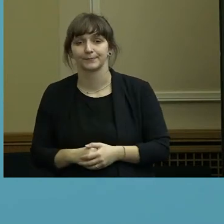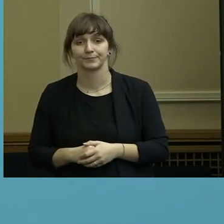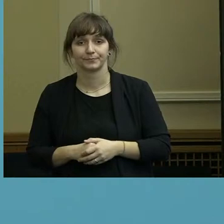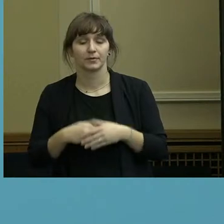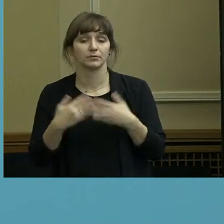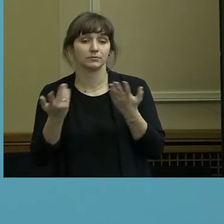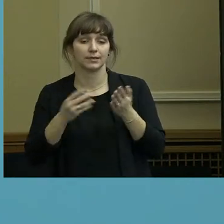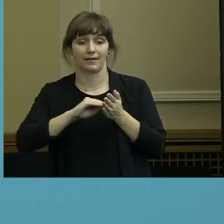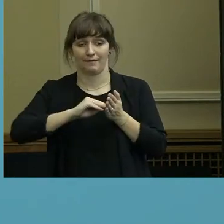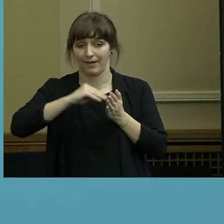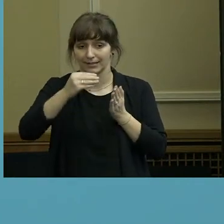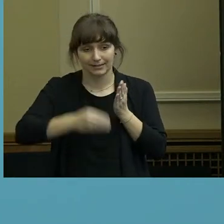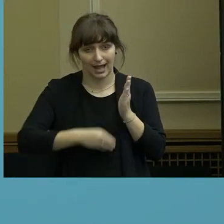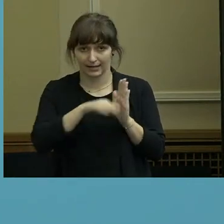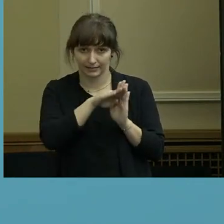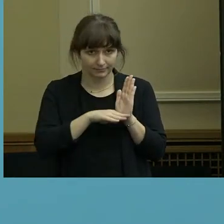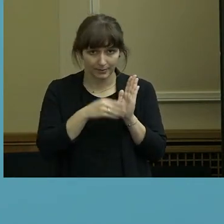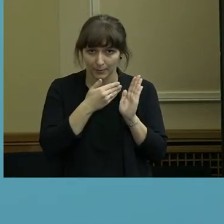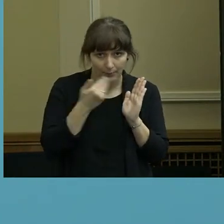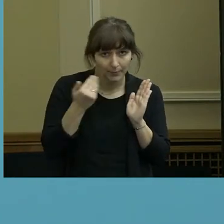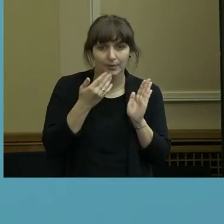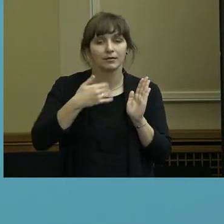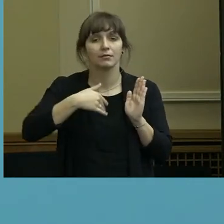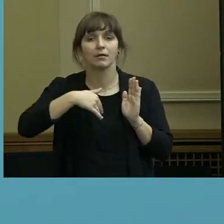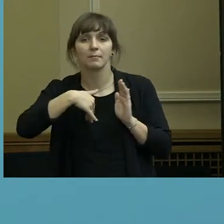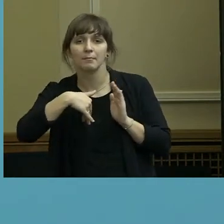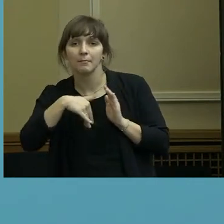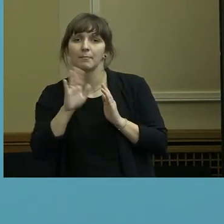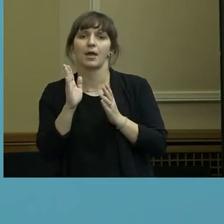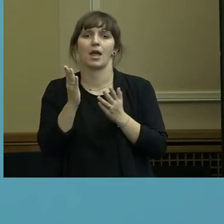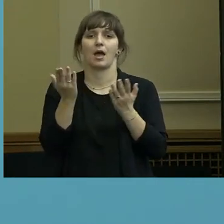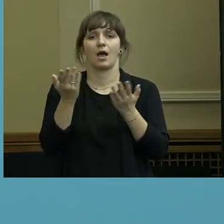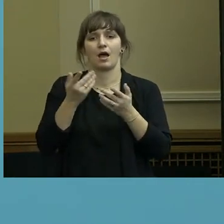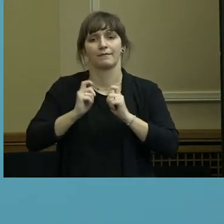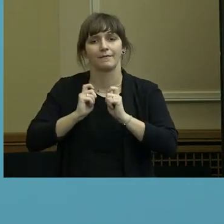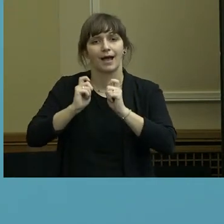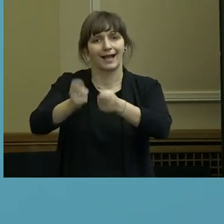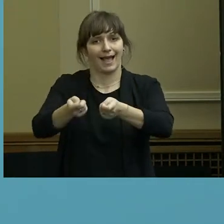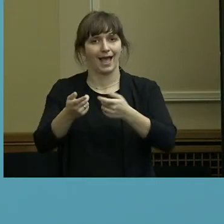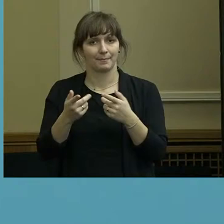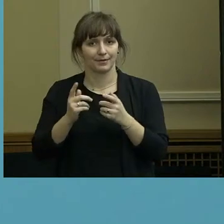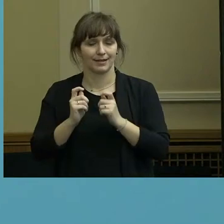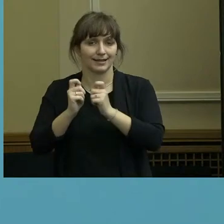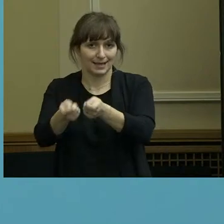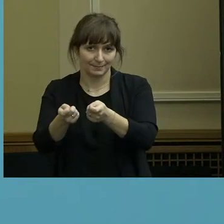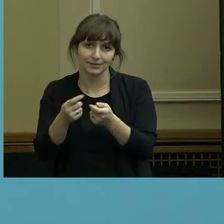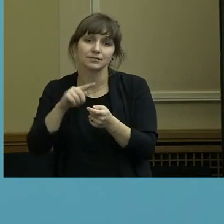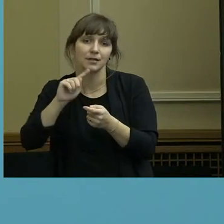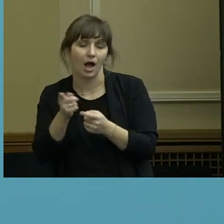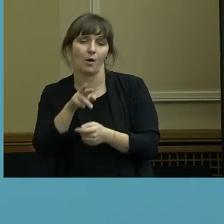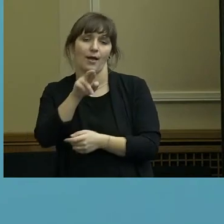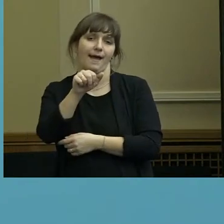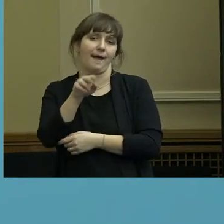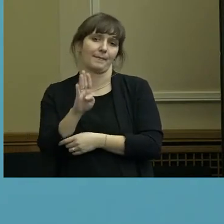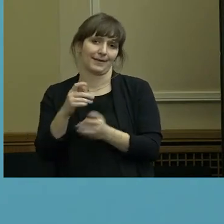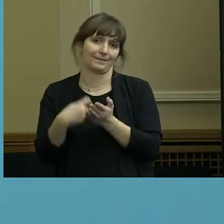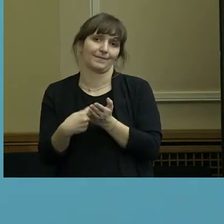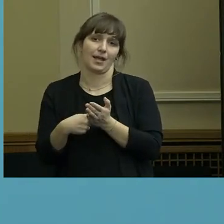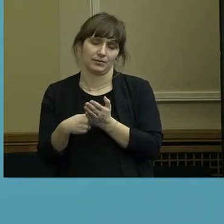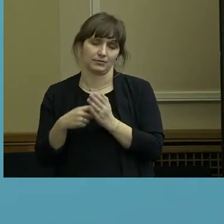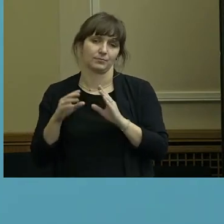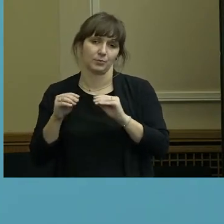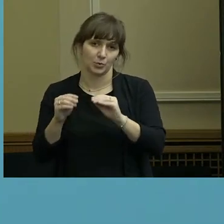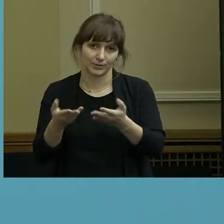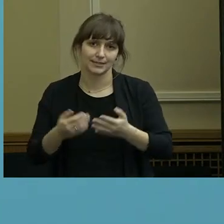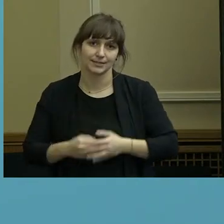Regelung wäre, sondern dass es zum Beispiel ein Konzessionsvergabe-Ergebnis wäre, dann wird auch zu diesem RAB-Wert, findet dann der Übergang von